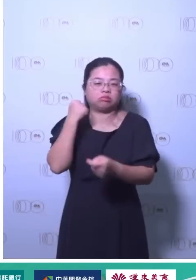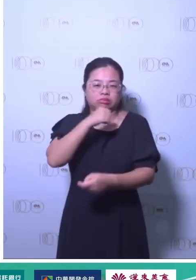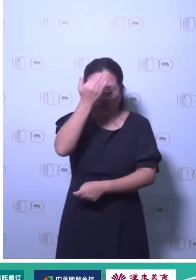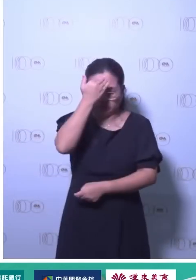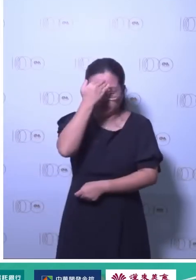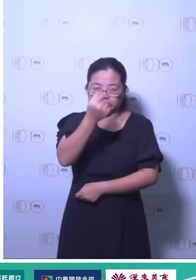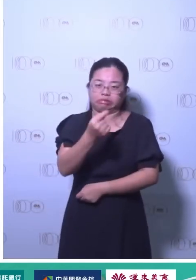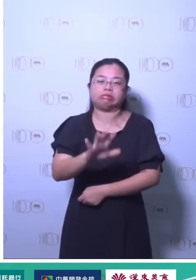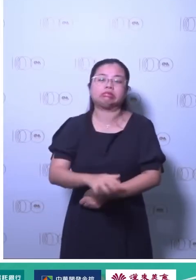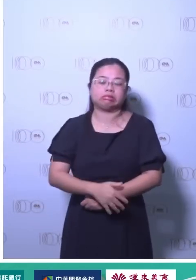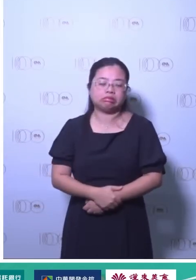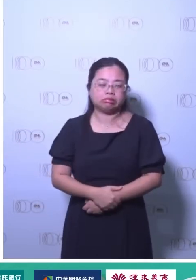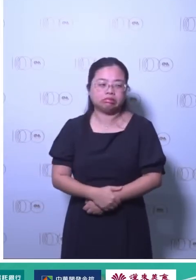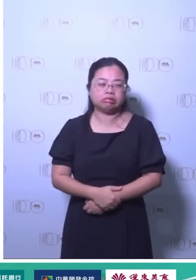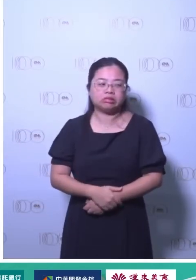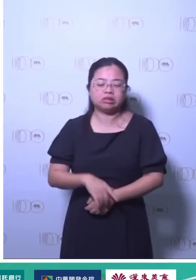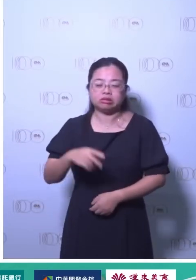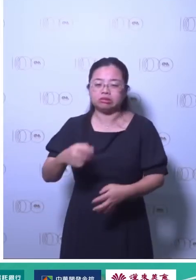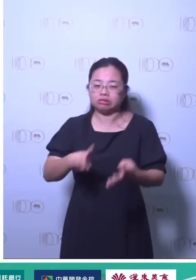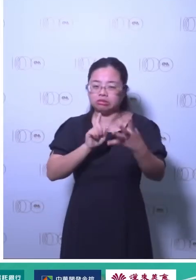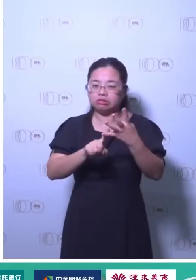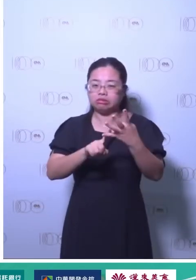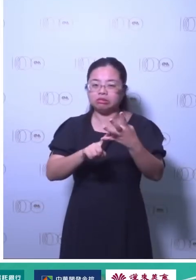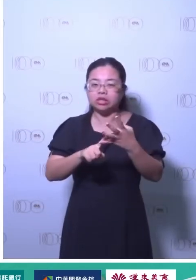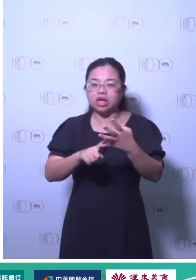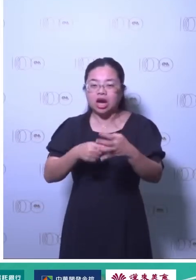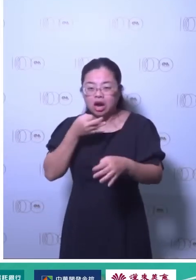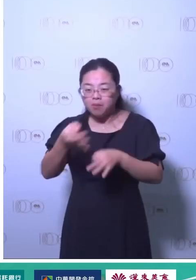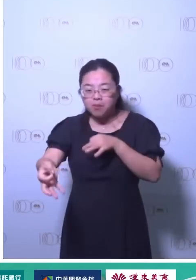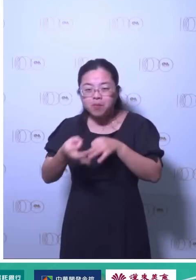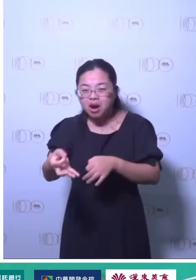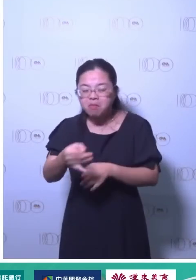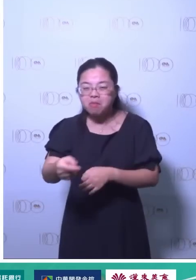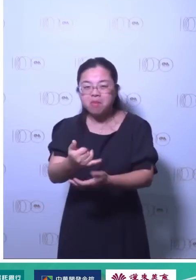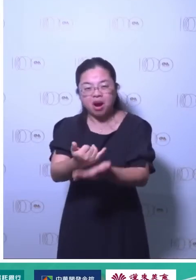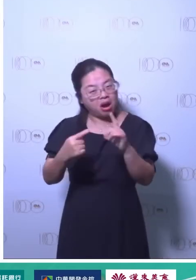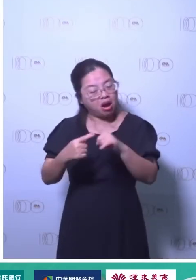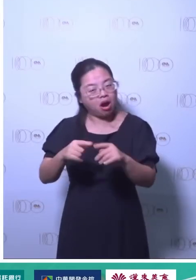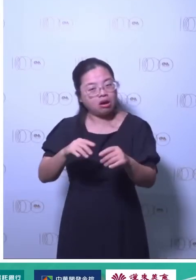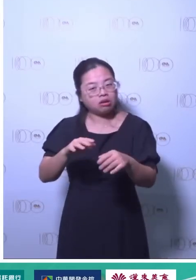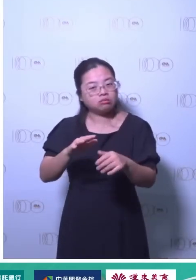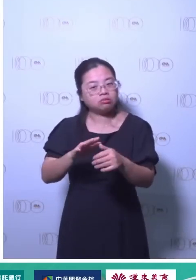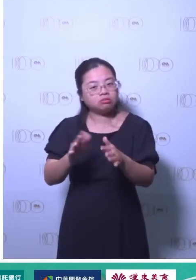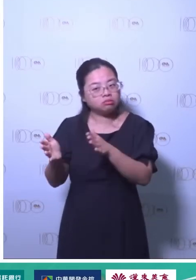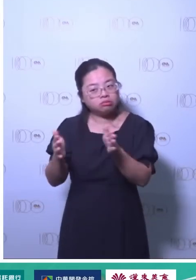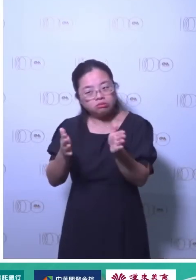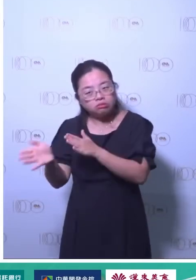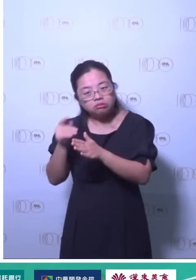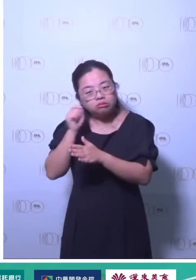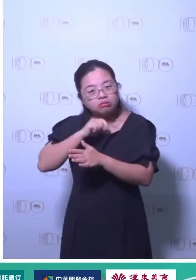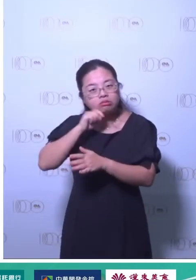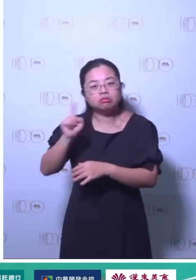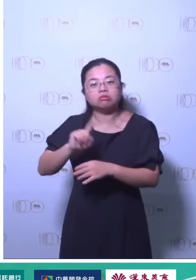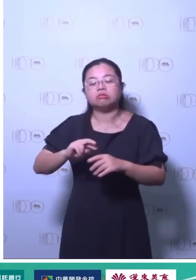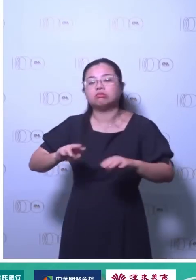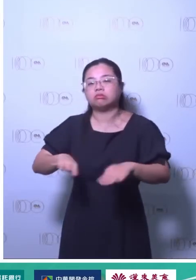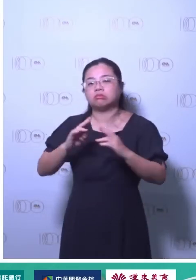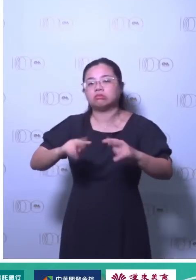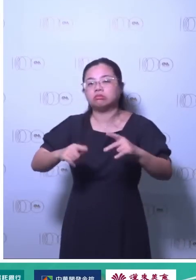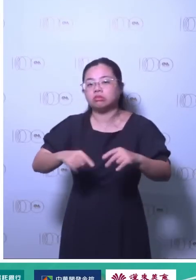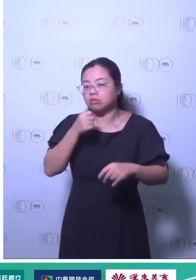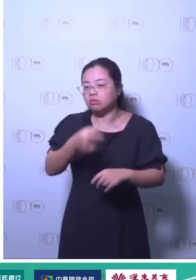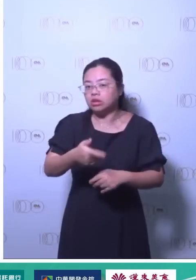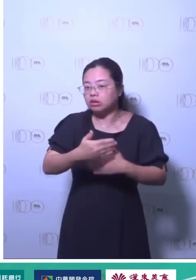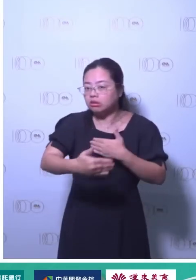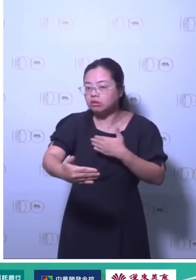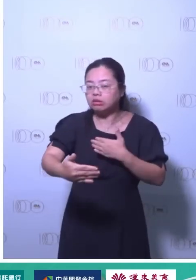来自于国内的政府国外政府的要求其实比较麻烦是来自于生意伙伴的要求这个发生中特别对台湾来讲有